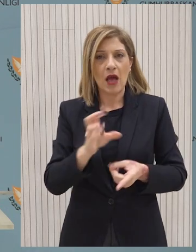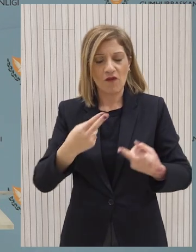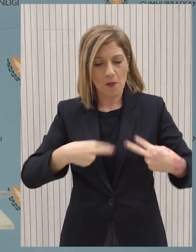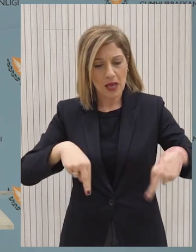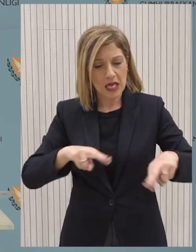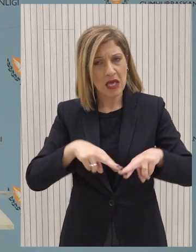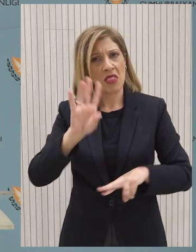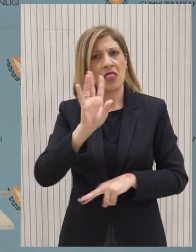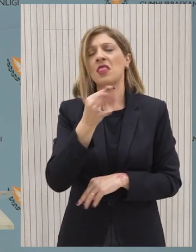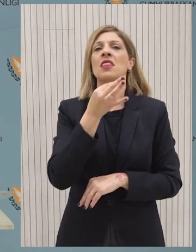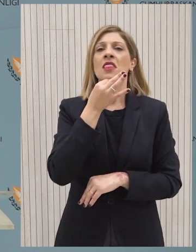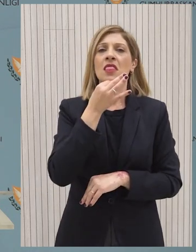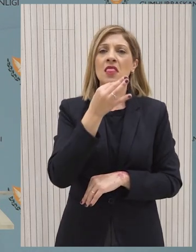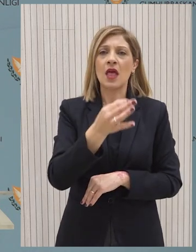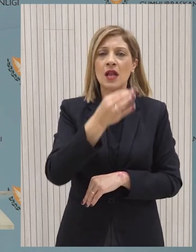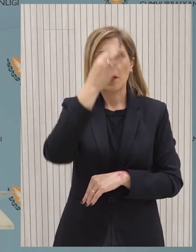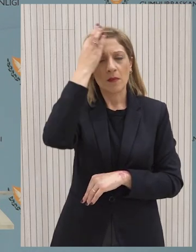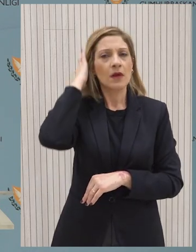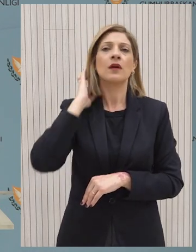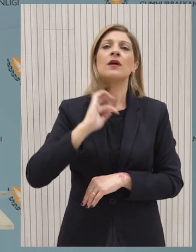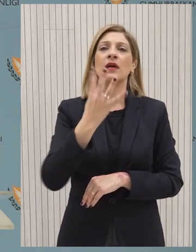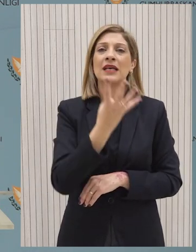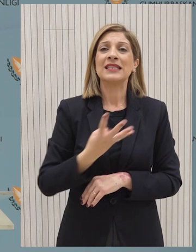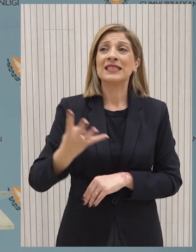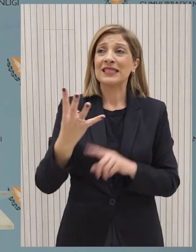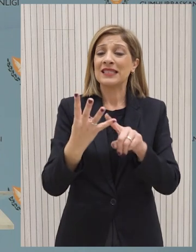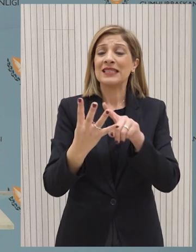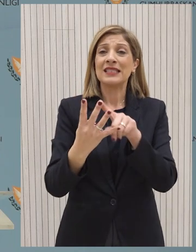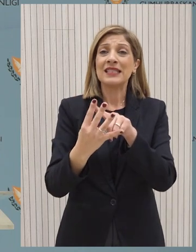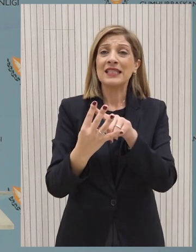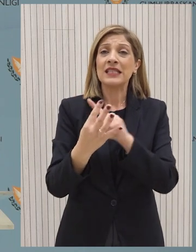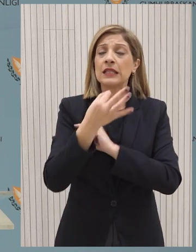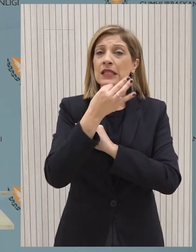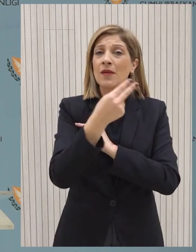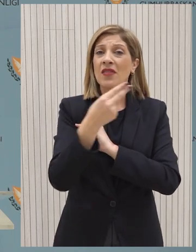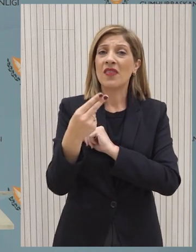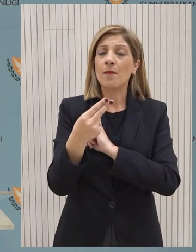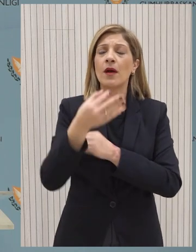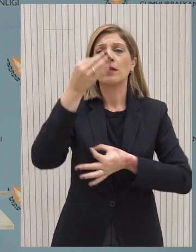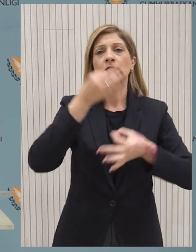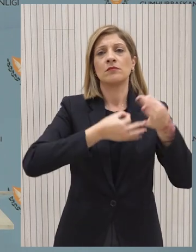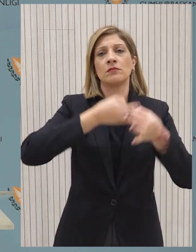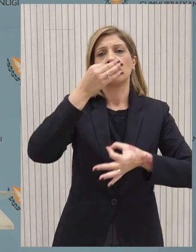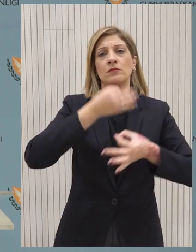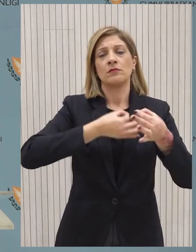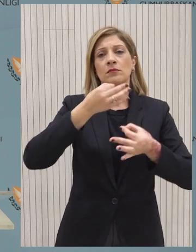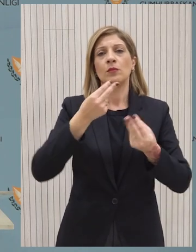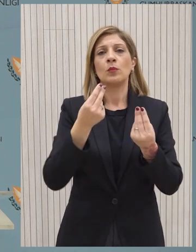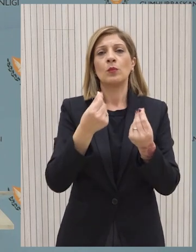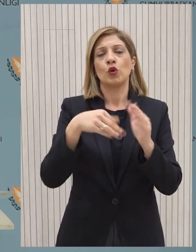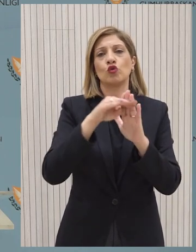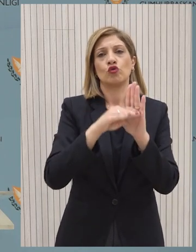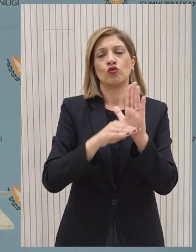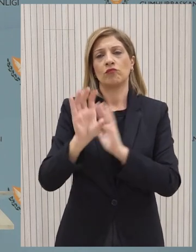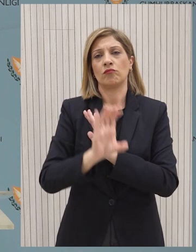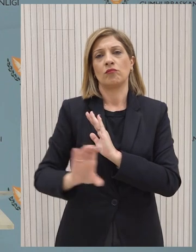όρθα το χθεσινό δείπνο, ένα εξ των τεσσάρων που θα διοργανώσει ο πρόεδρος του Ευρωπαϊκού Συμβουλίου είχε ως συζήτηση την στρατηγική ατζάντα της